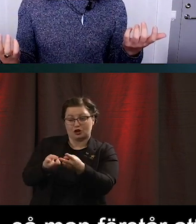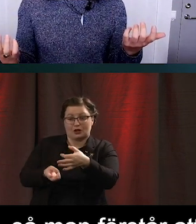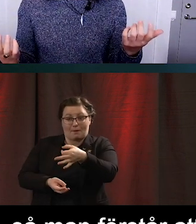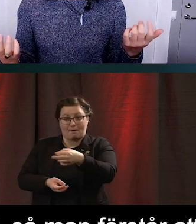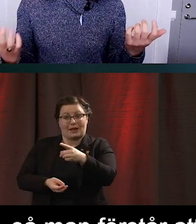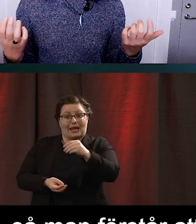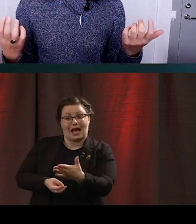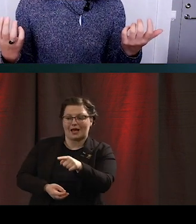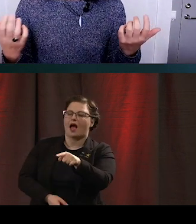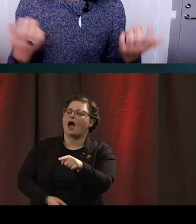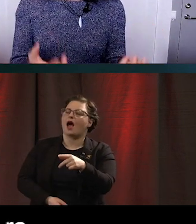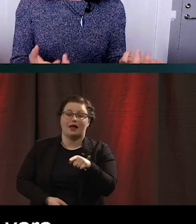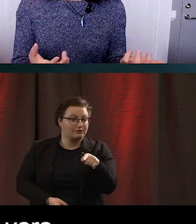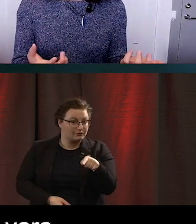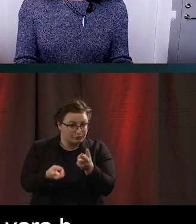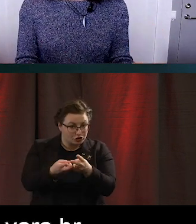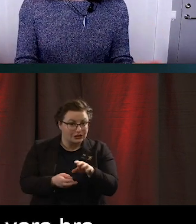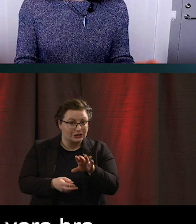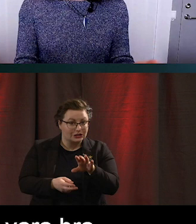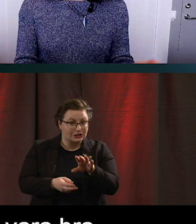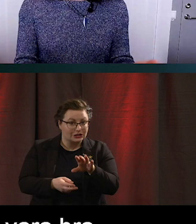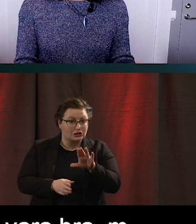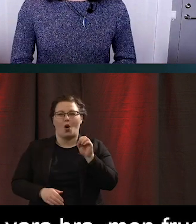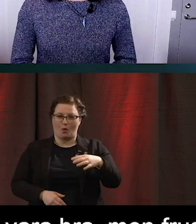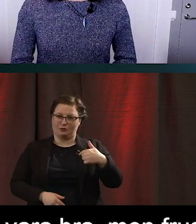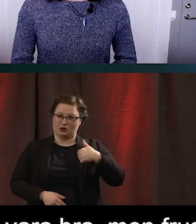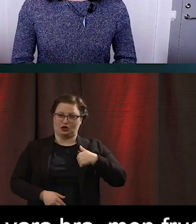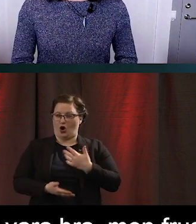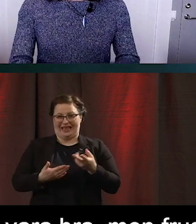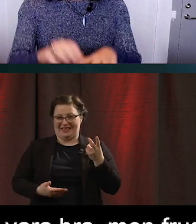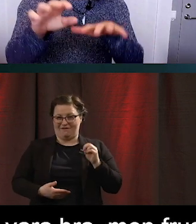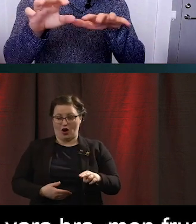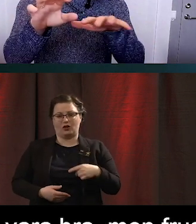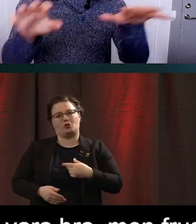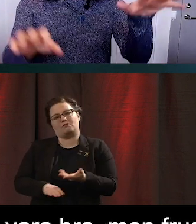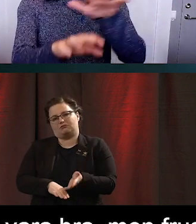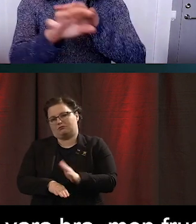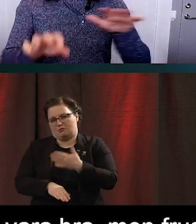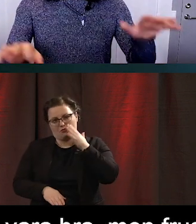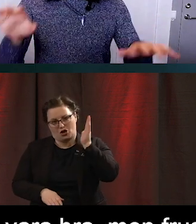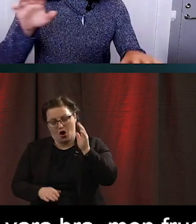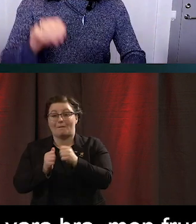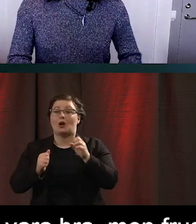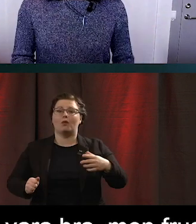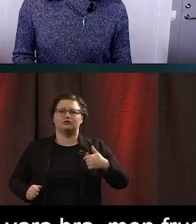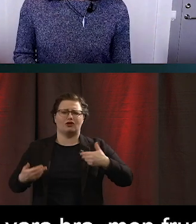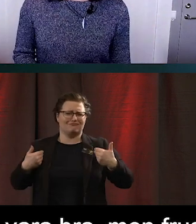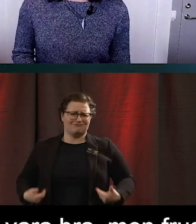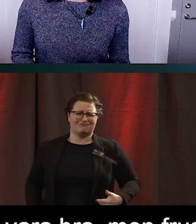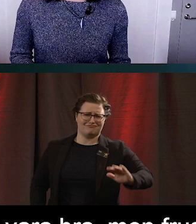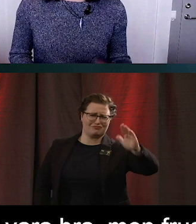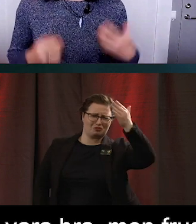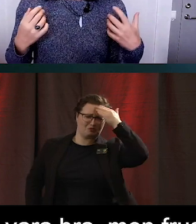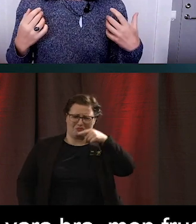jättebra för någon som är oavsiktlig. Men frustrerande och nästan lite förolämpande för någon som är. Designaspekterna här